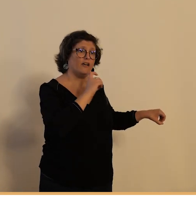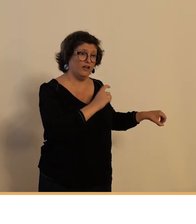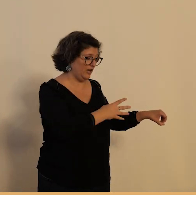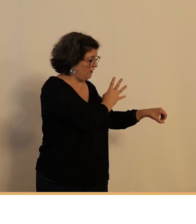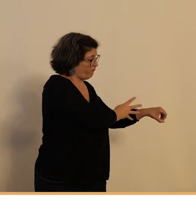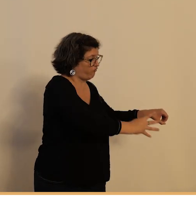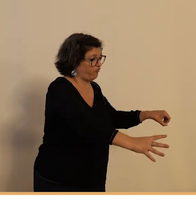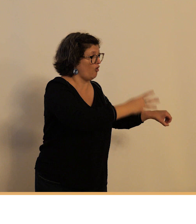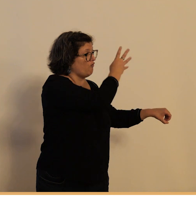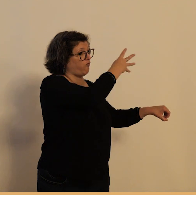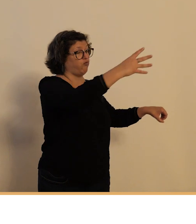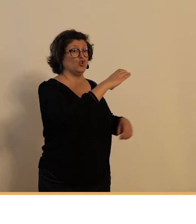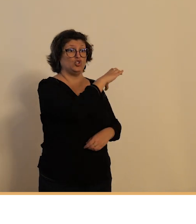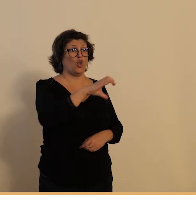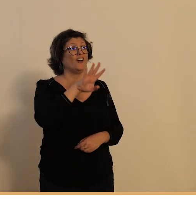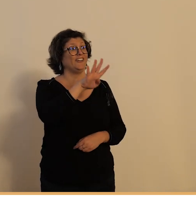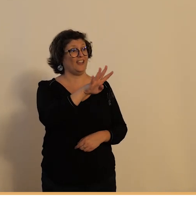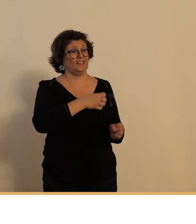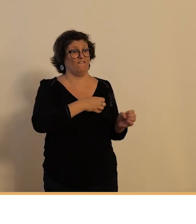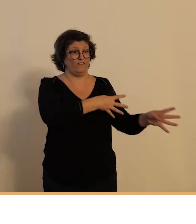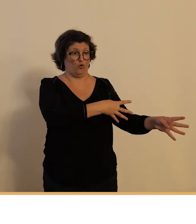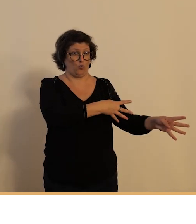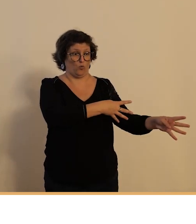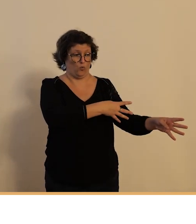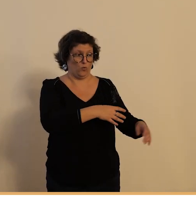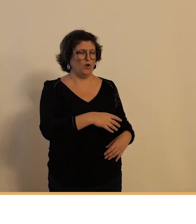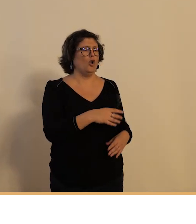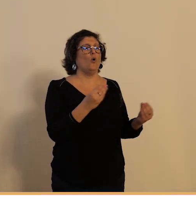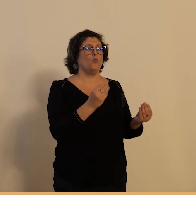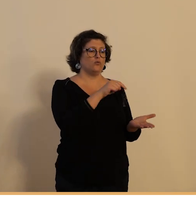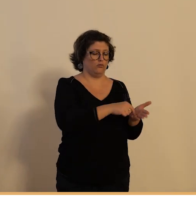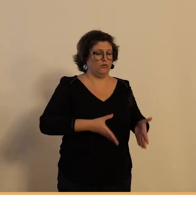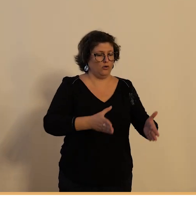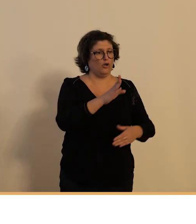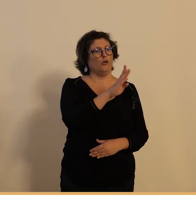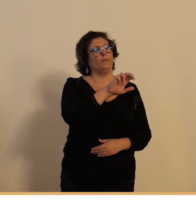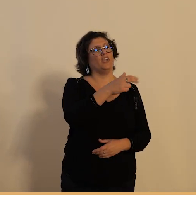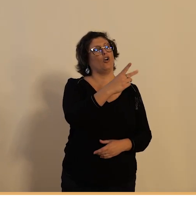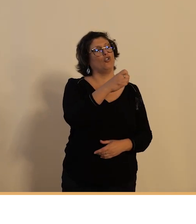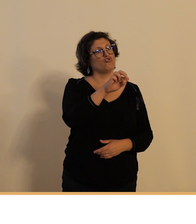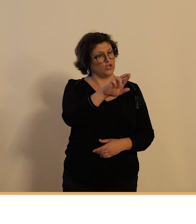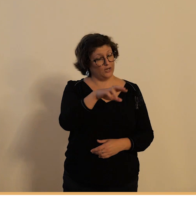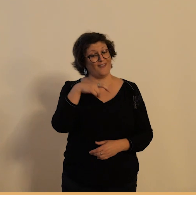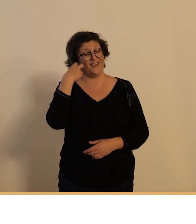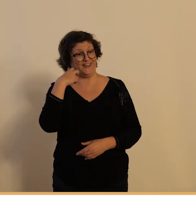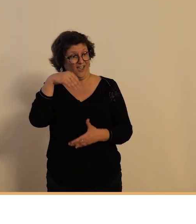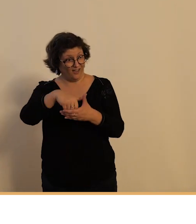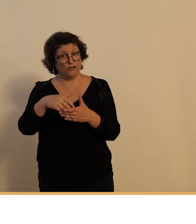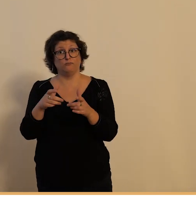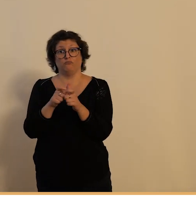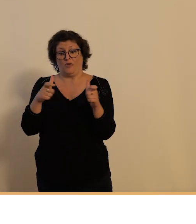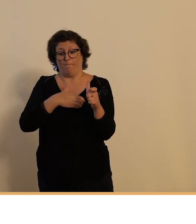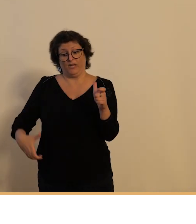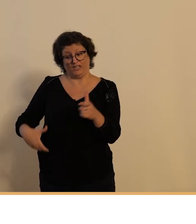vélos alors ils se situent en 1953 boulevard Béranger place de la gare cour intérieure de l'hôtel de ville